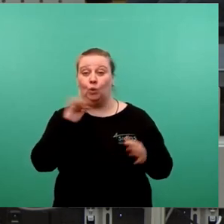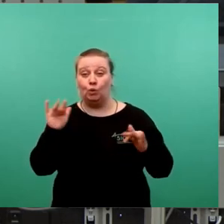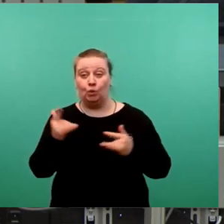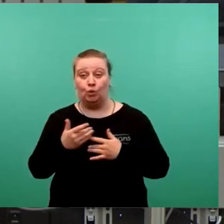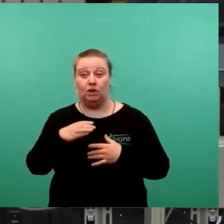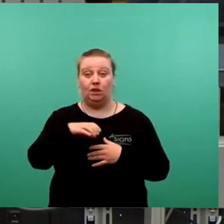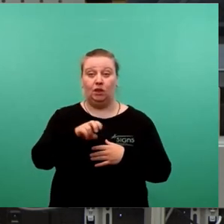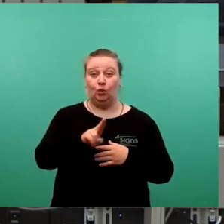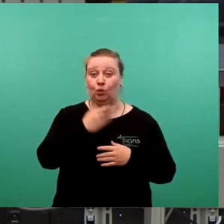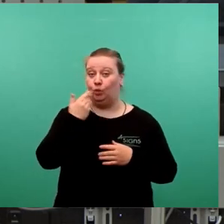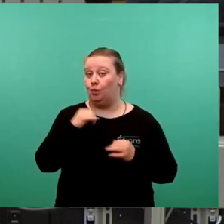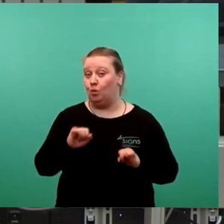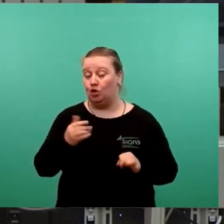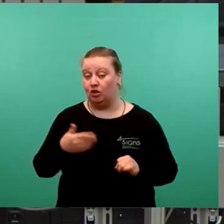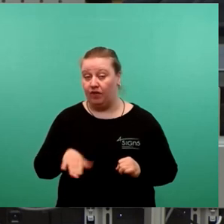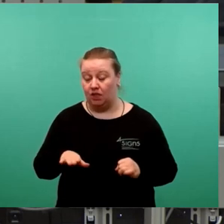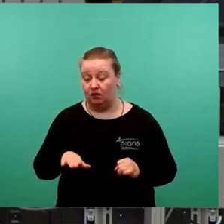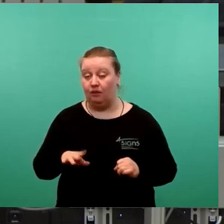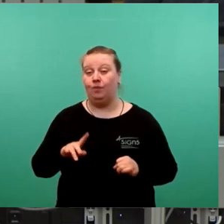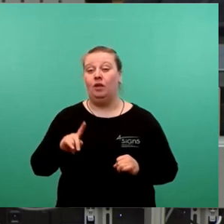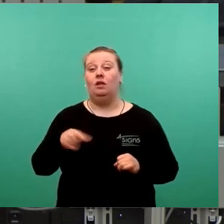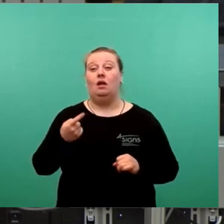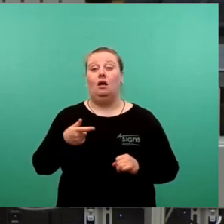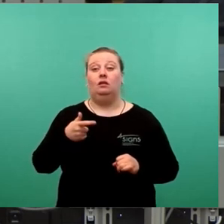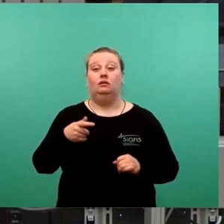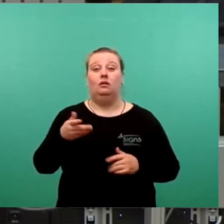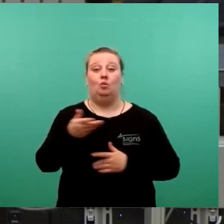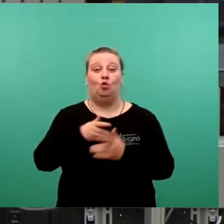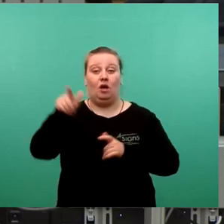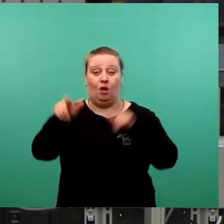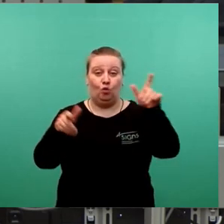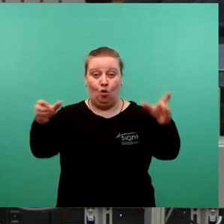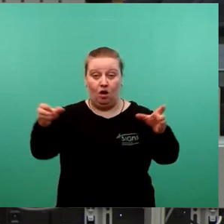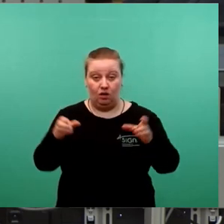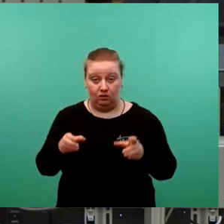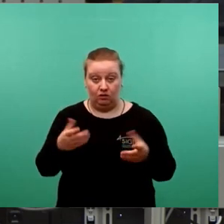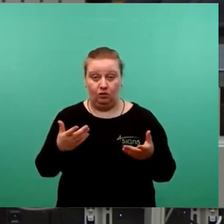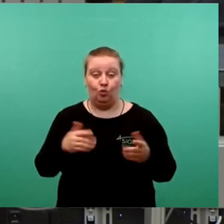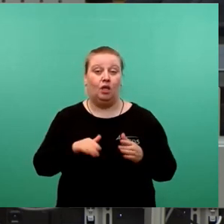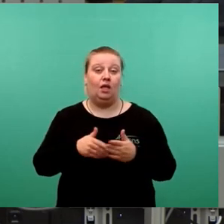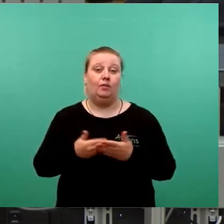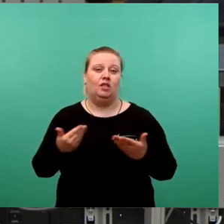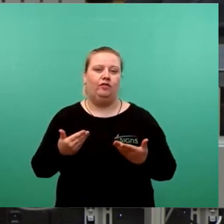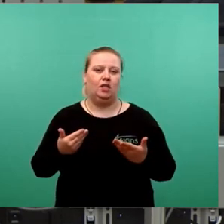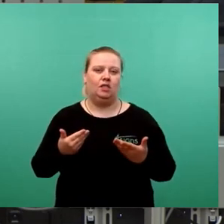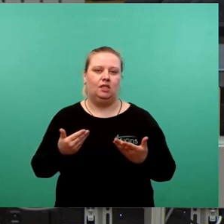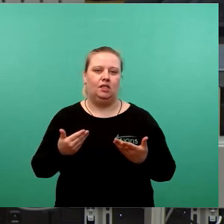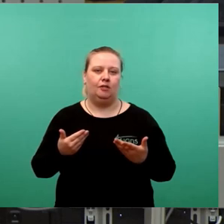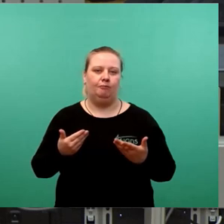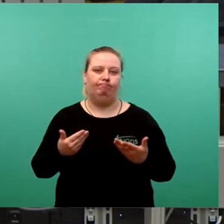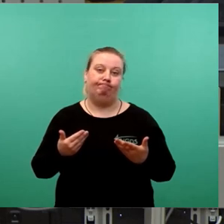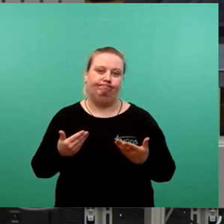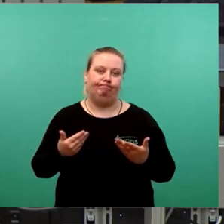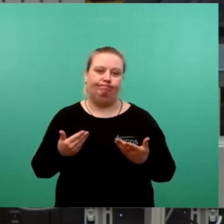nie möglich. Dann hat man sich Moderatoren gewählt. Und am Ende ist das Ergebnis, dass die